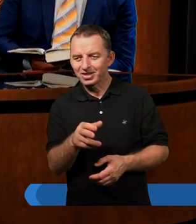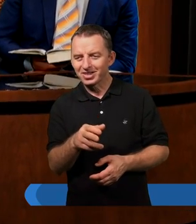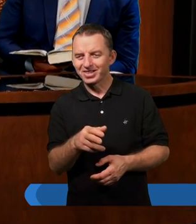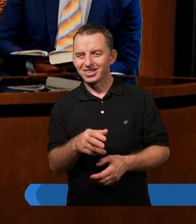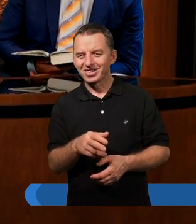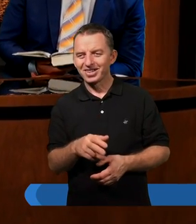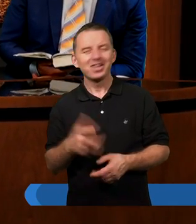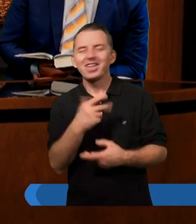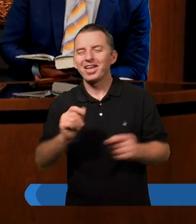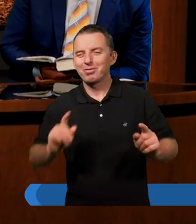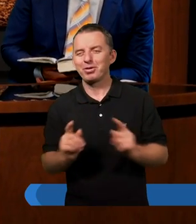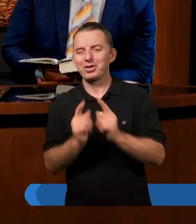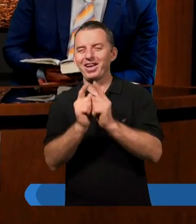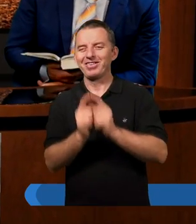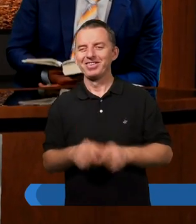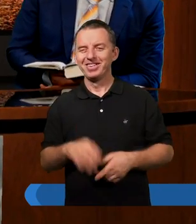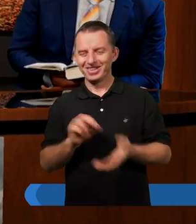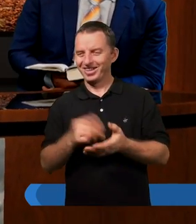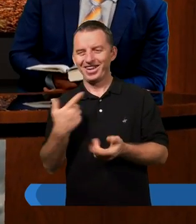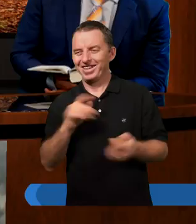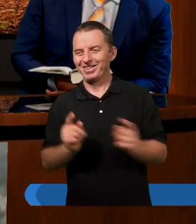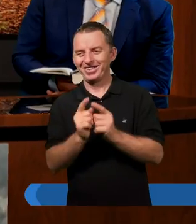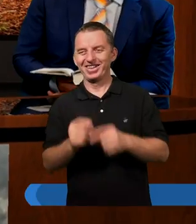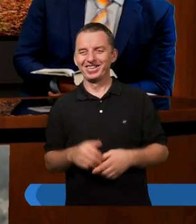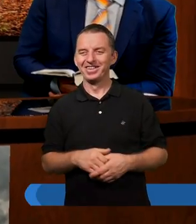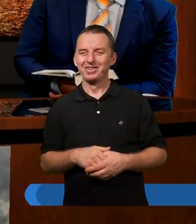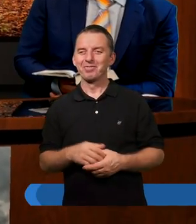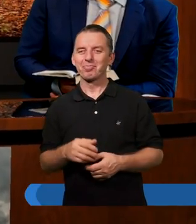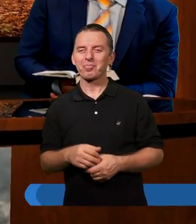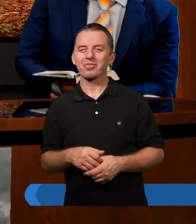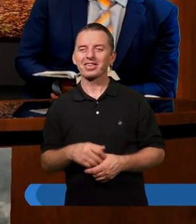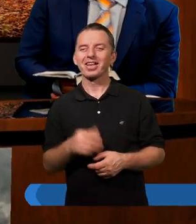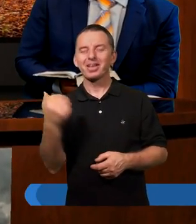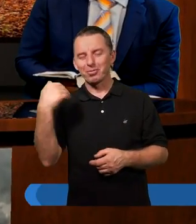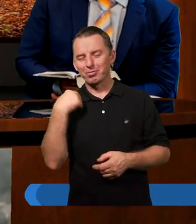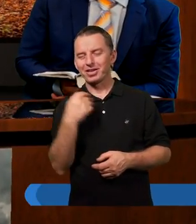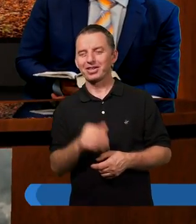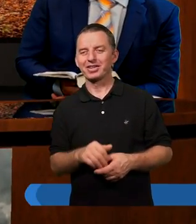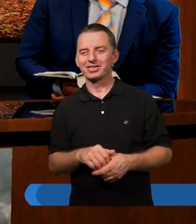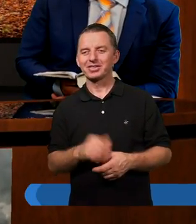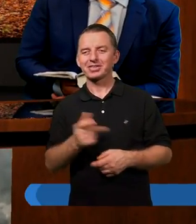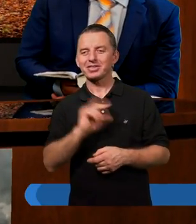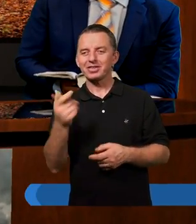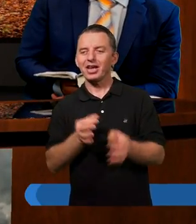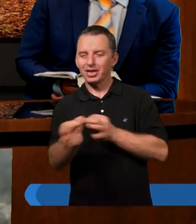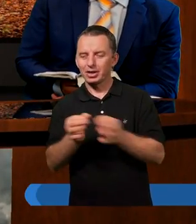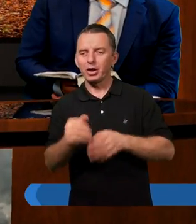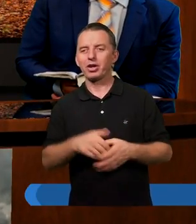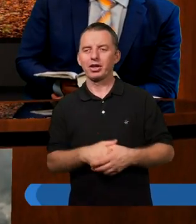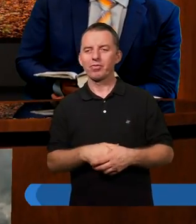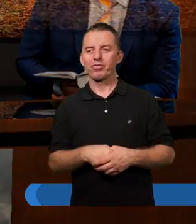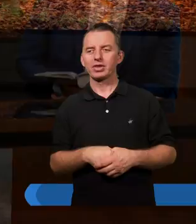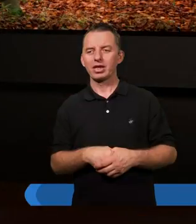Nie spotkałam. Ja też nie spotkałem. I dlatego ani biblijnie, ani historycznie,